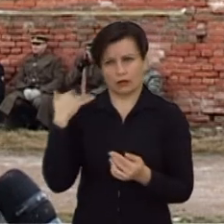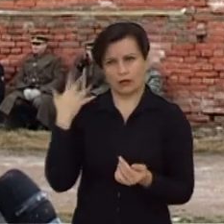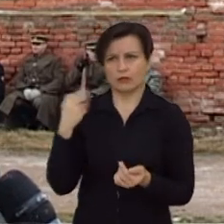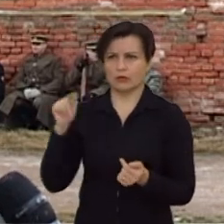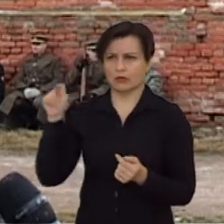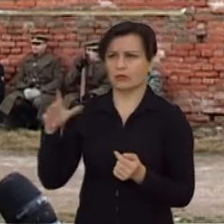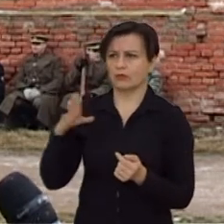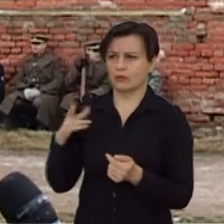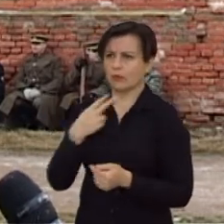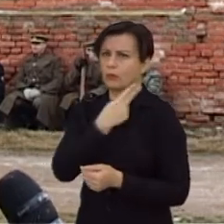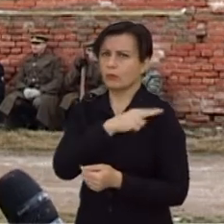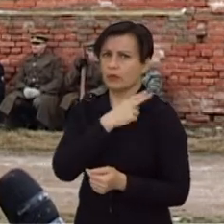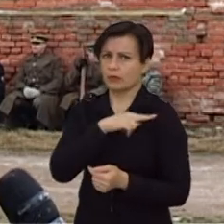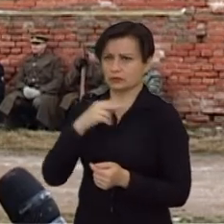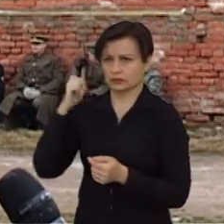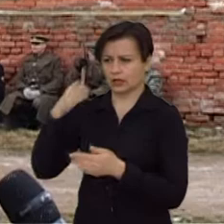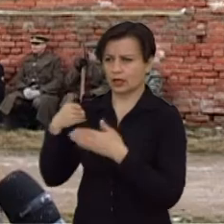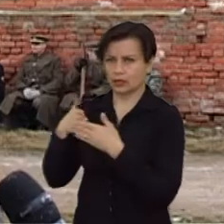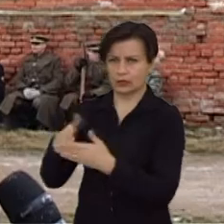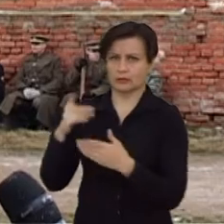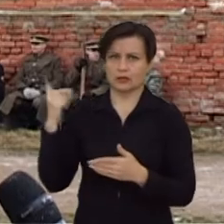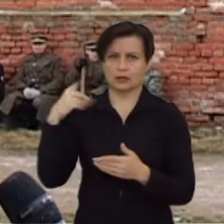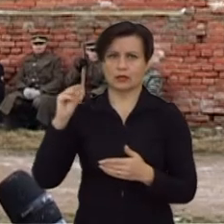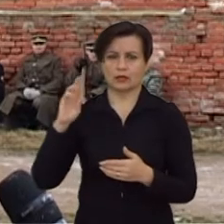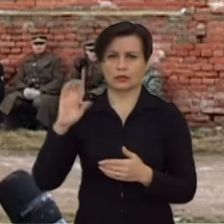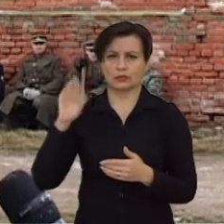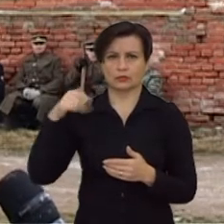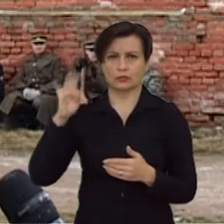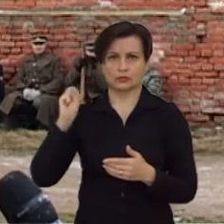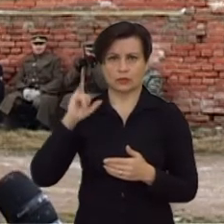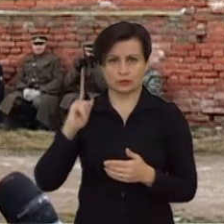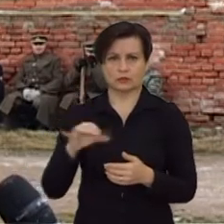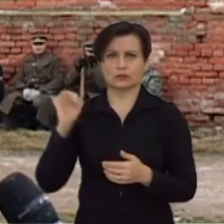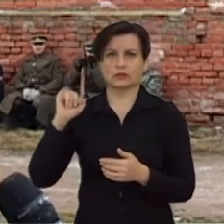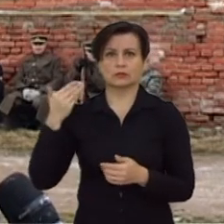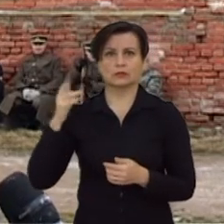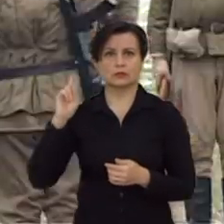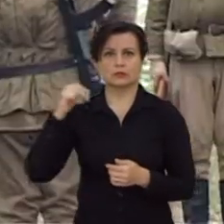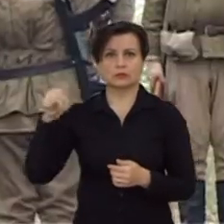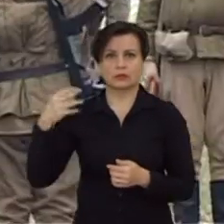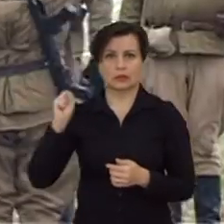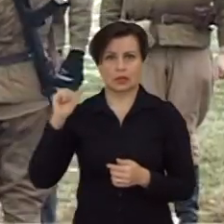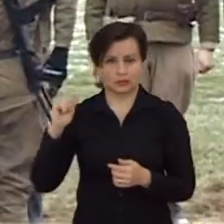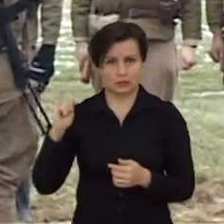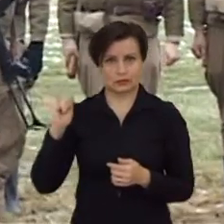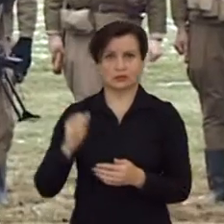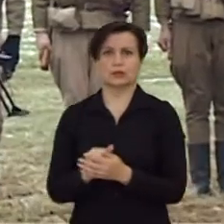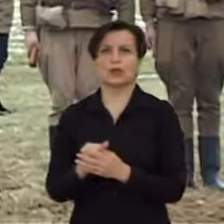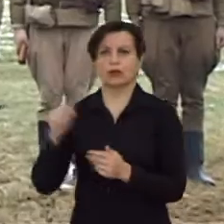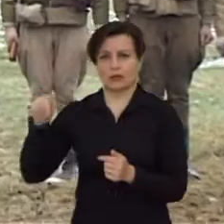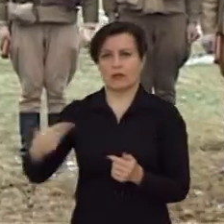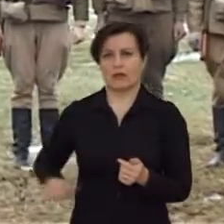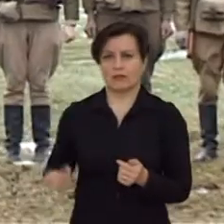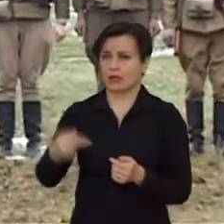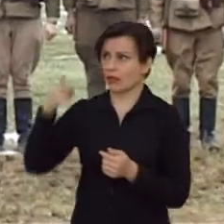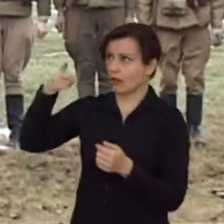partizanų remiai, darbutai ir šimkunai, šimkunų šeimos, darbutai ir šimkunų šeimos, kurie aš čia